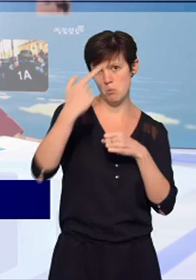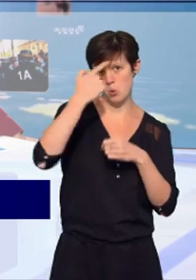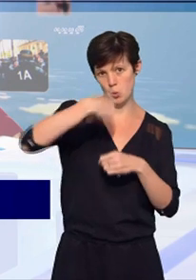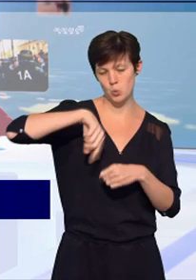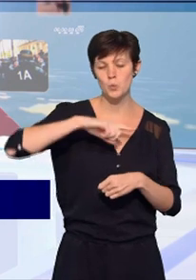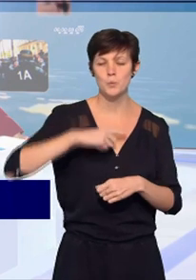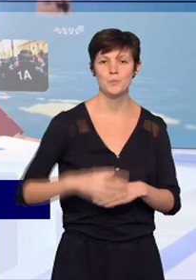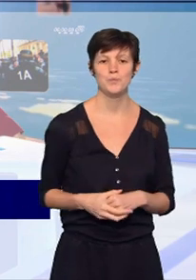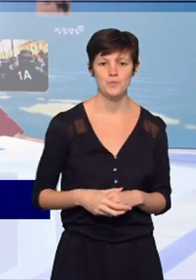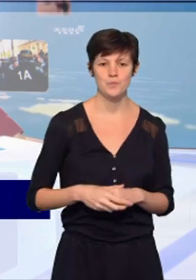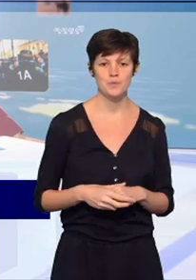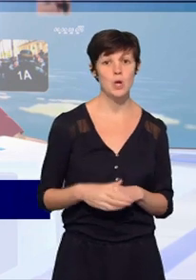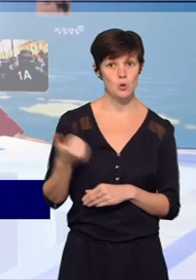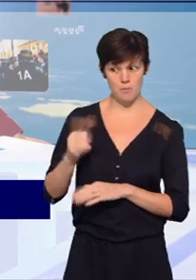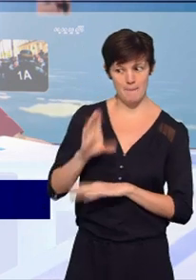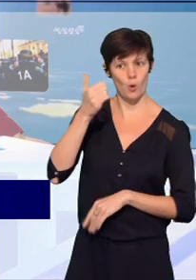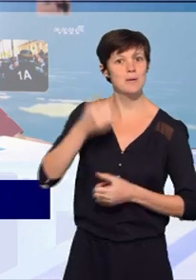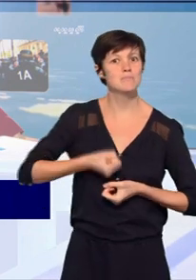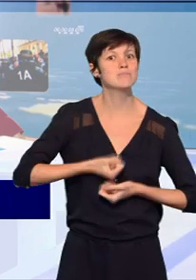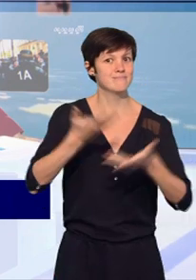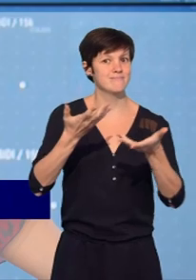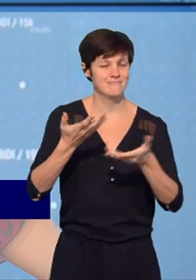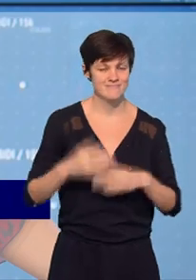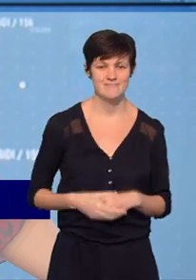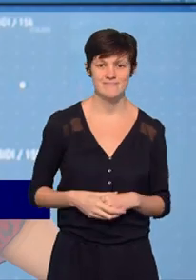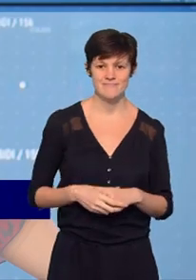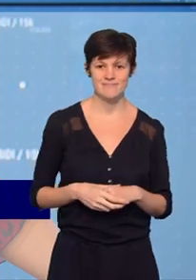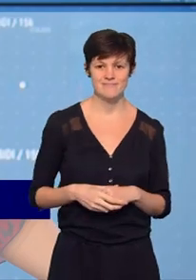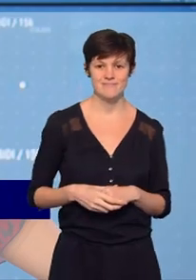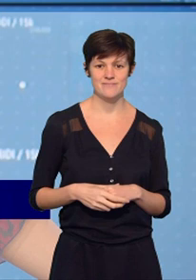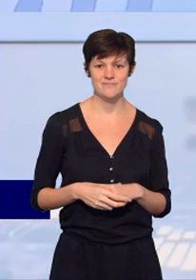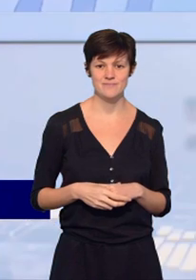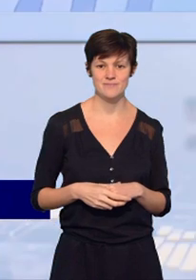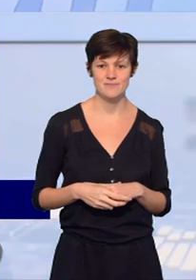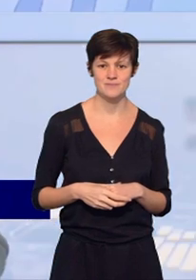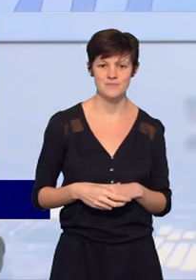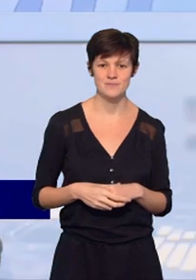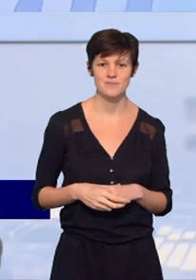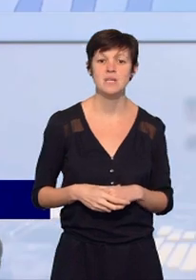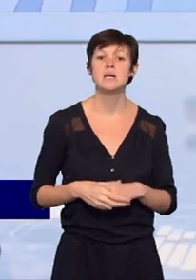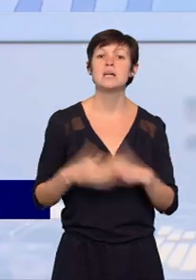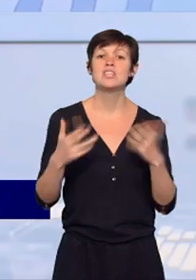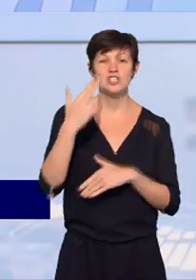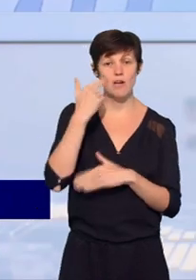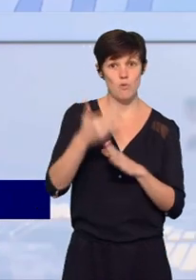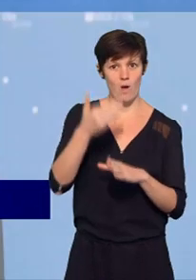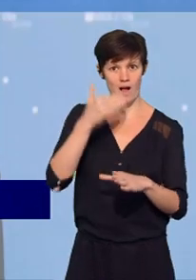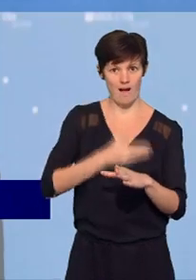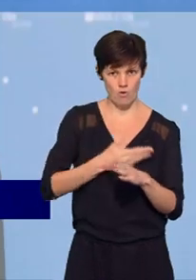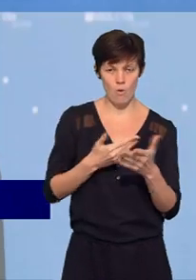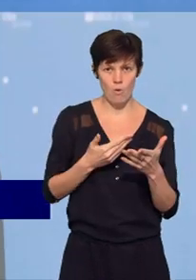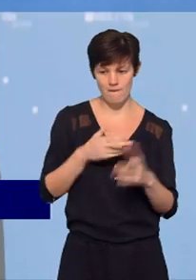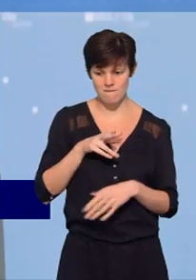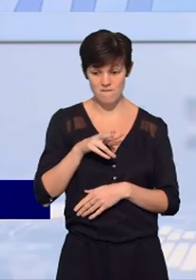C'était assez habile parce qu'il était le premier à parler avant Donald Trump. Fanny Weckcheider, vous retrouve, on s'attend et donc, on l'a vu avec Julia Grégoire, ça a déjà commencé.